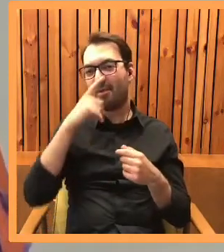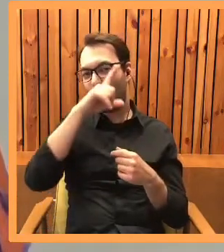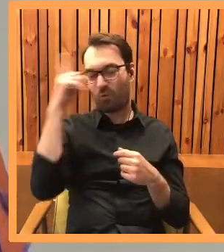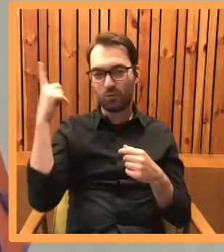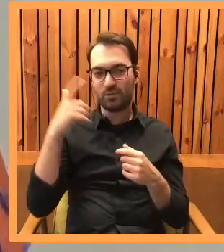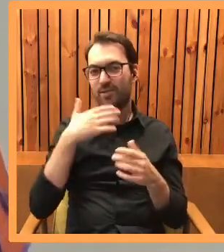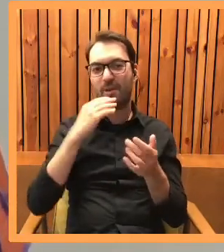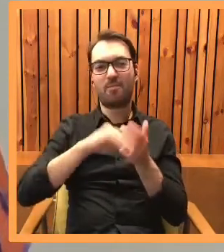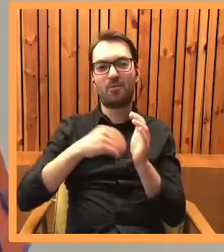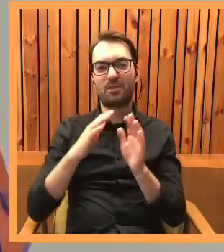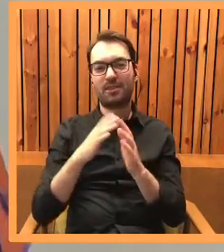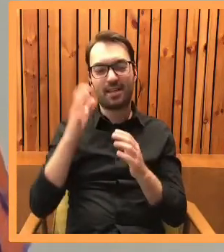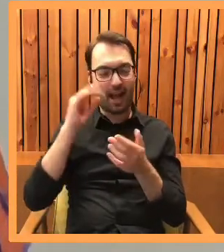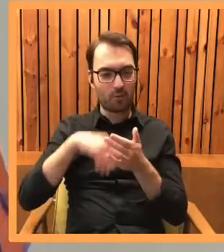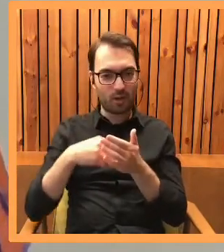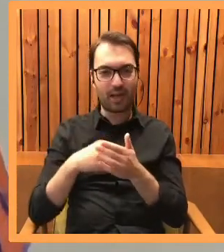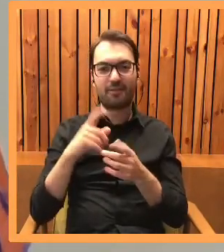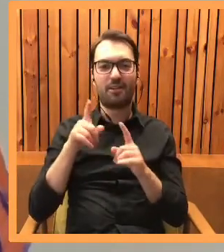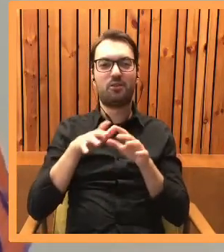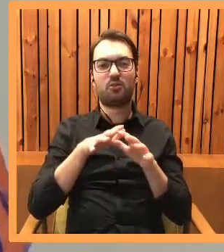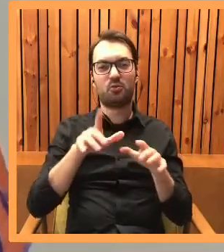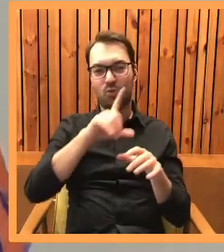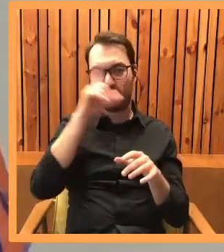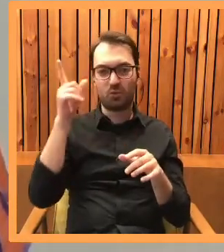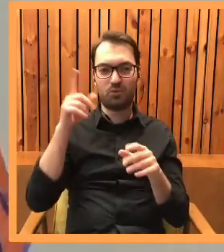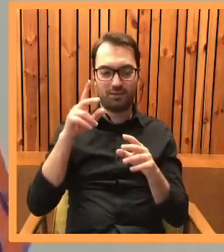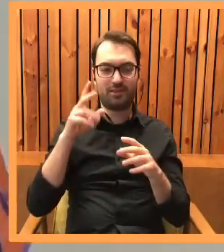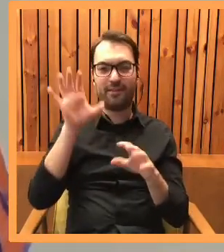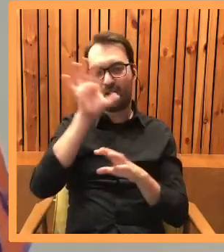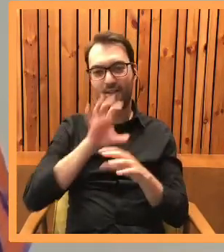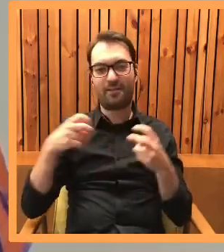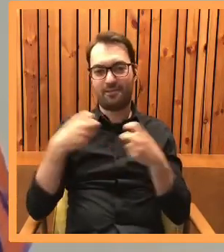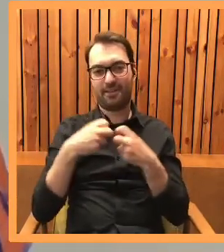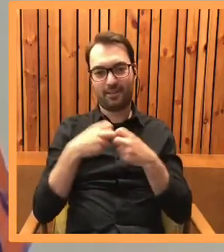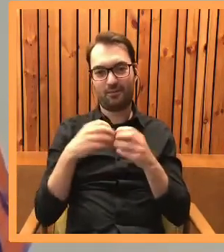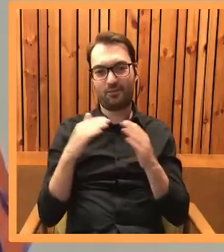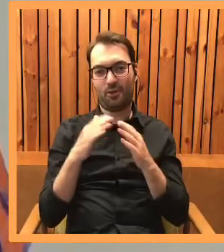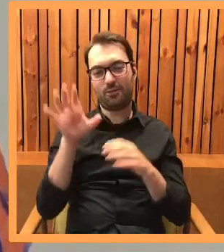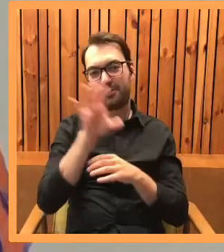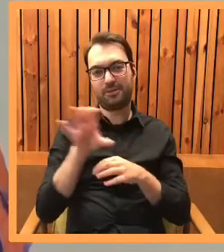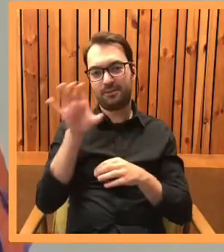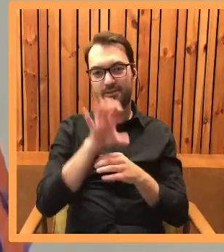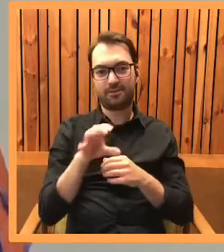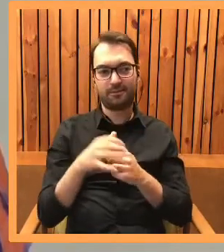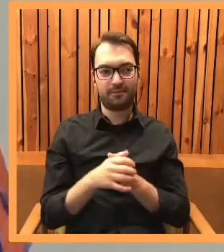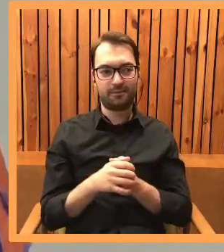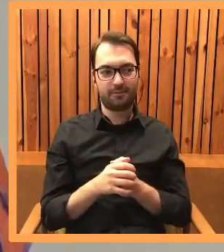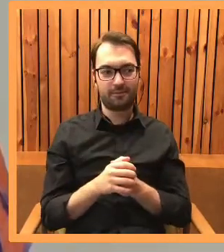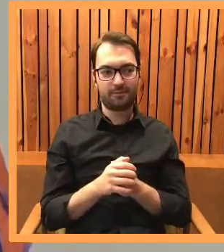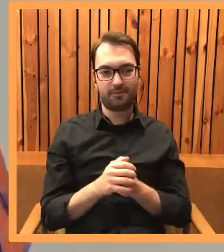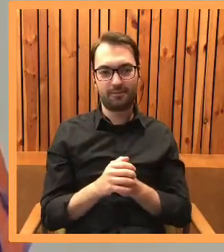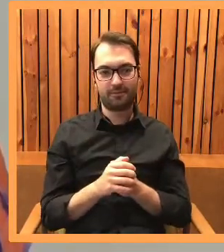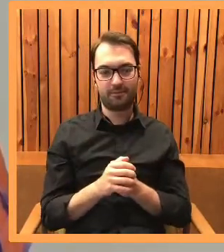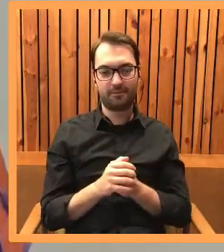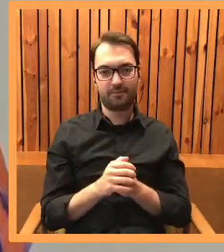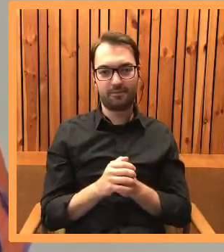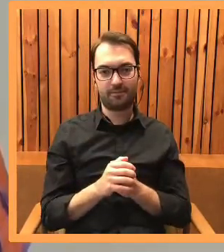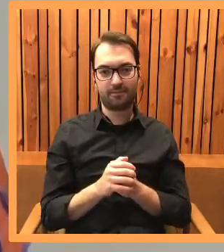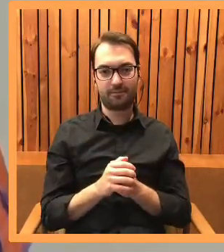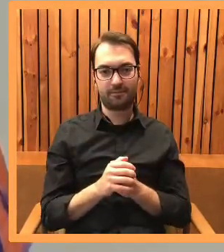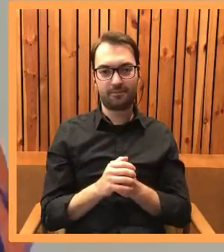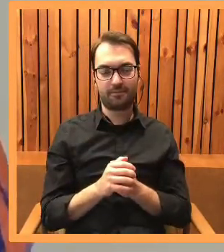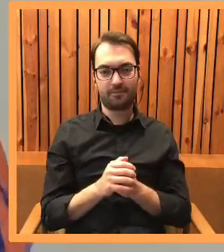którzy będą podpisywać książki, ale jednocześnie jest mnóstwo ludzi, którzy są po drugiej stronie komputera i telefonu i mogą śledzić tę transmisję z Empiku.